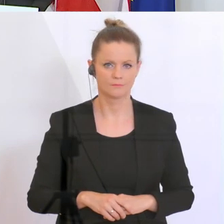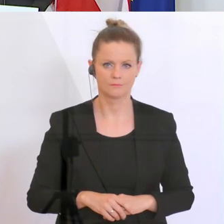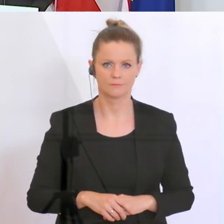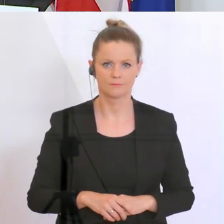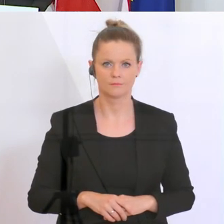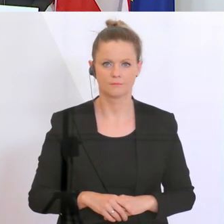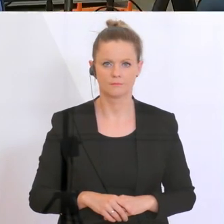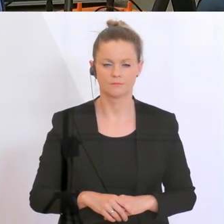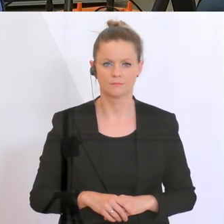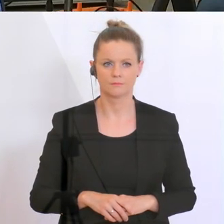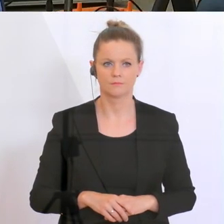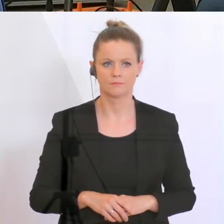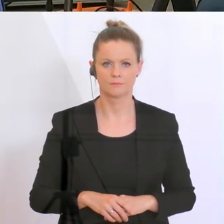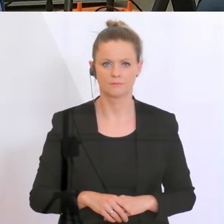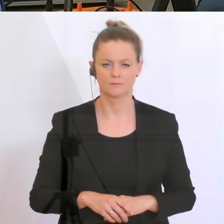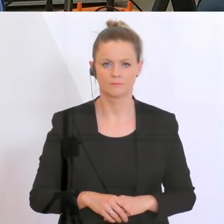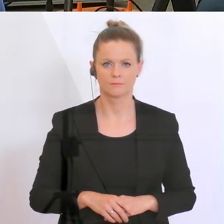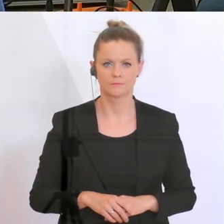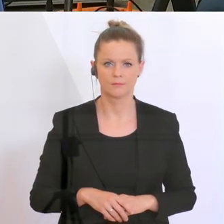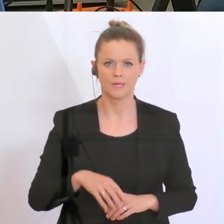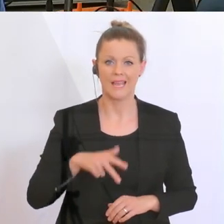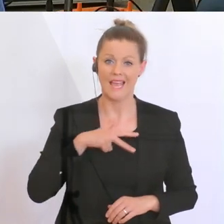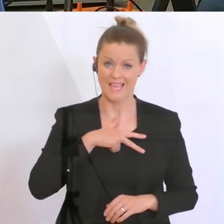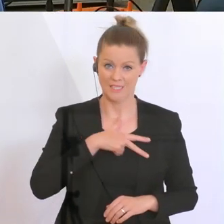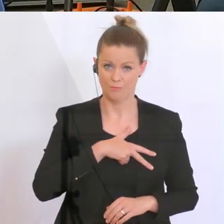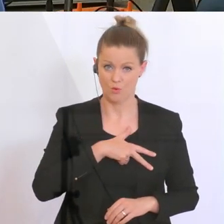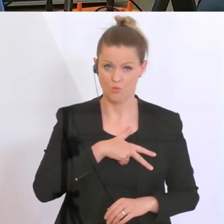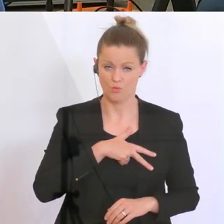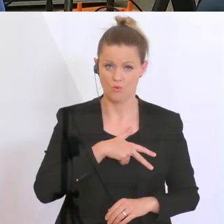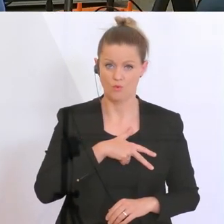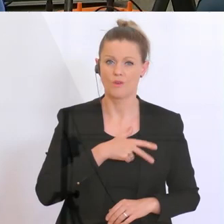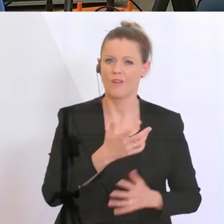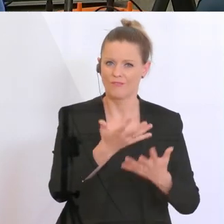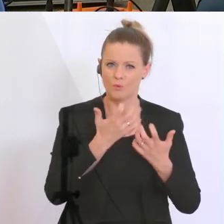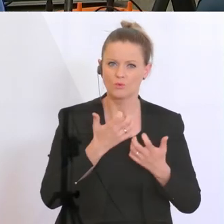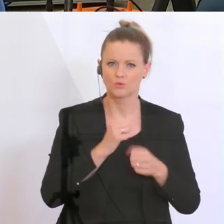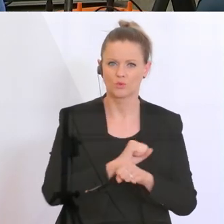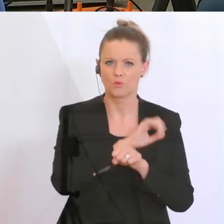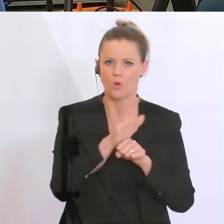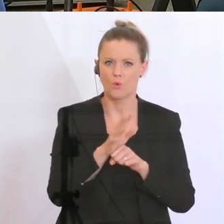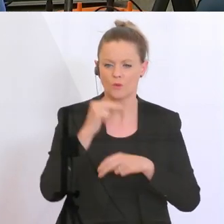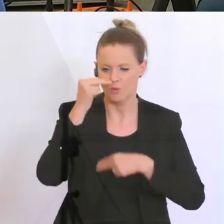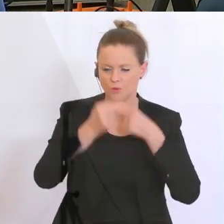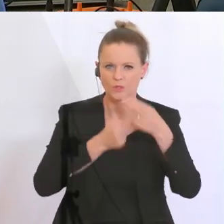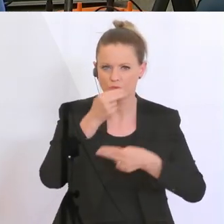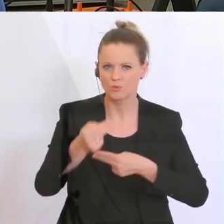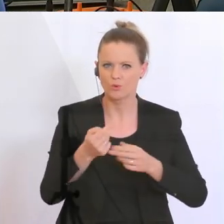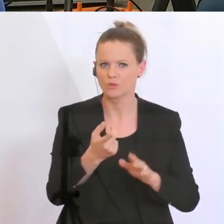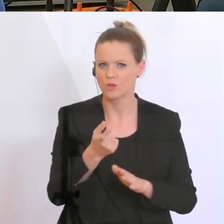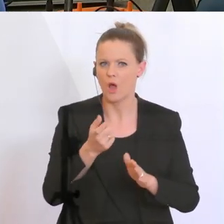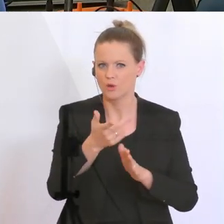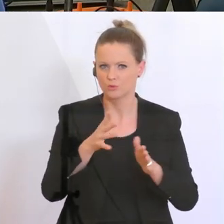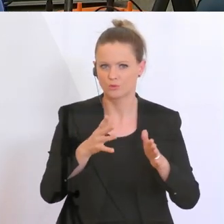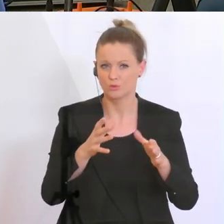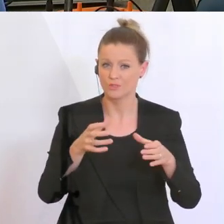Dann eine innenpolitische Frage. Die SPÖ wünscht sich einen Corona-Untersuchungsausschuss, um eine parlamentarische Kontrolle der Finanzhilfen an